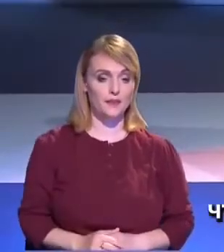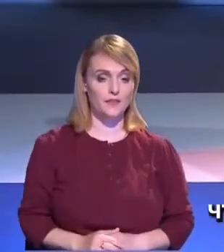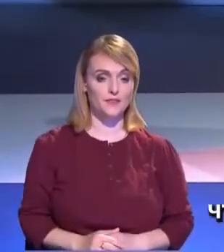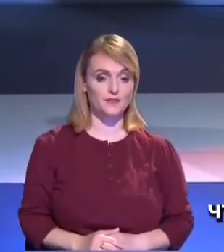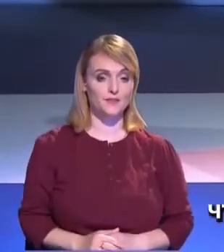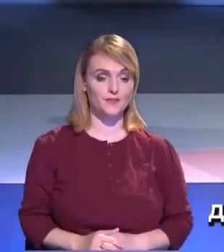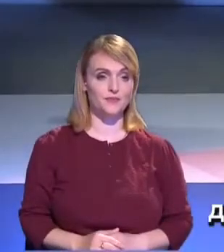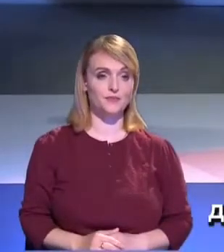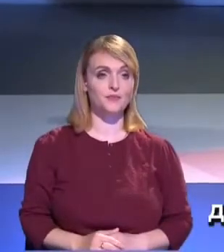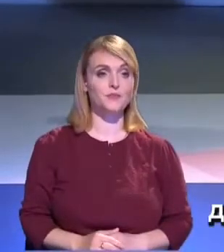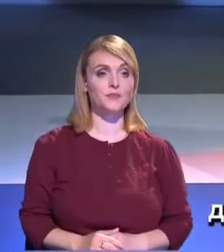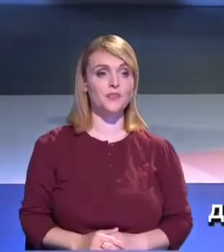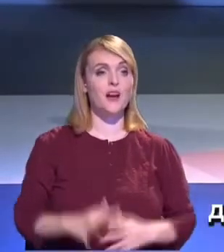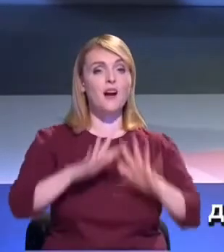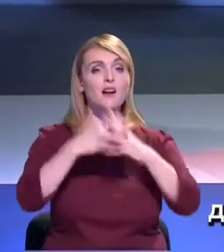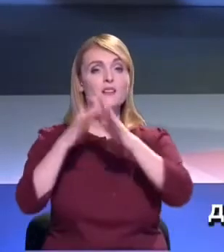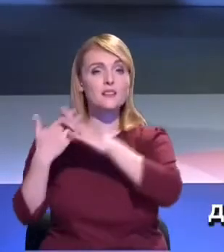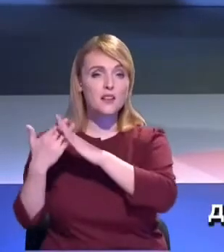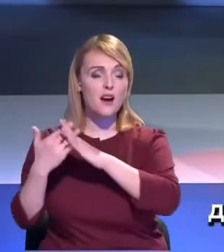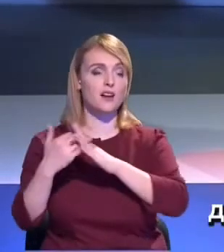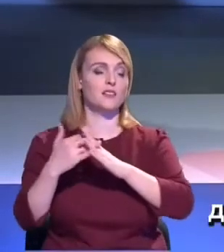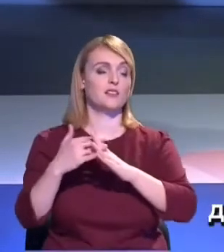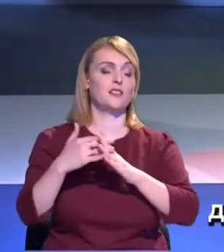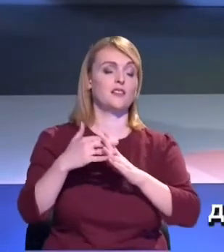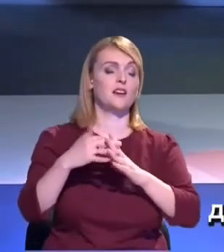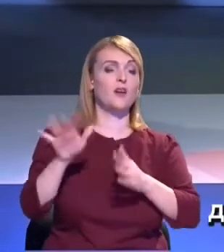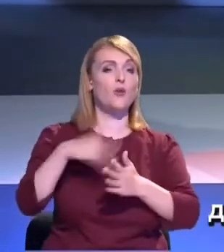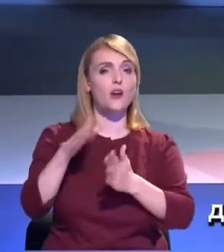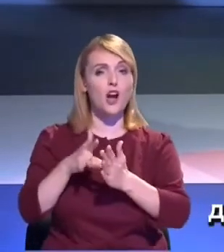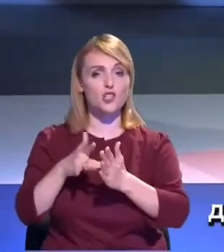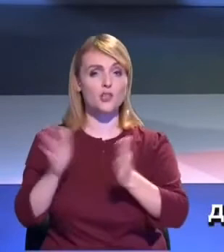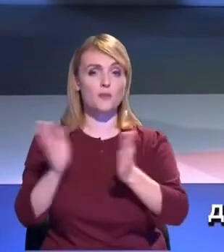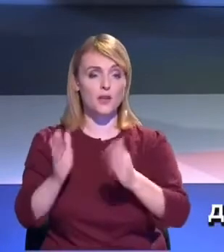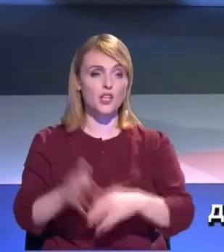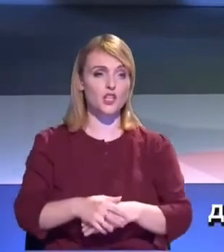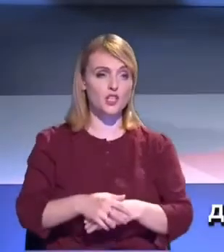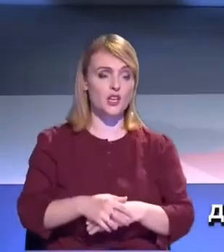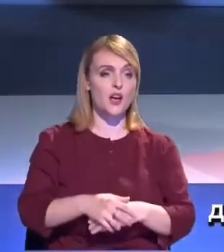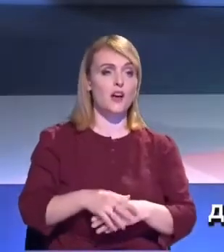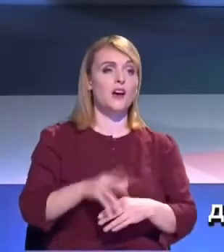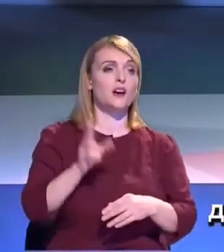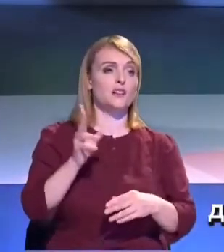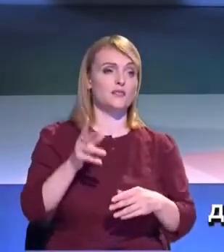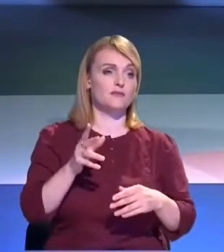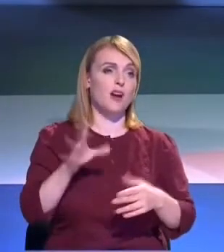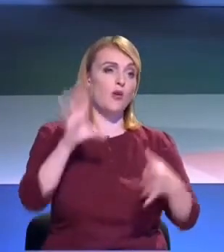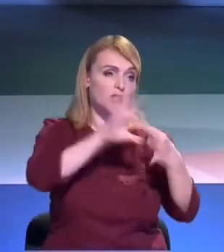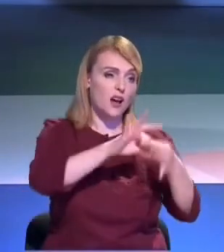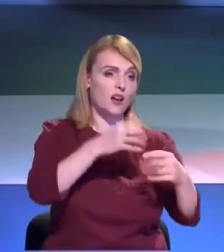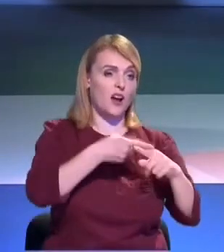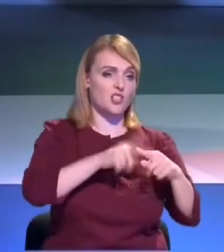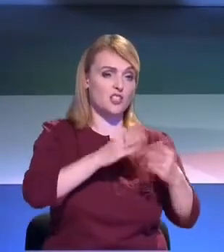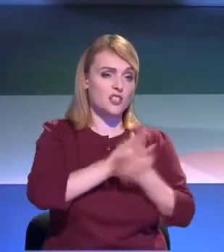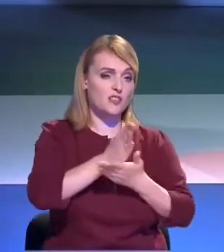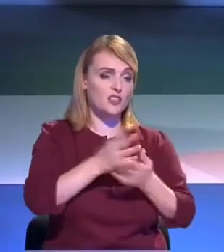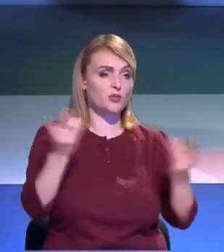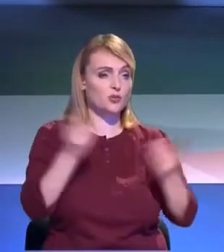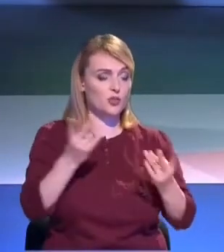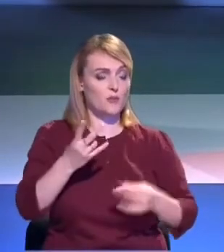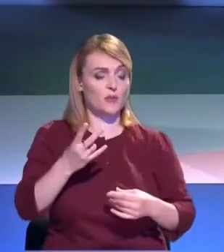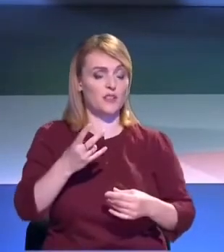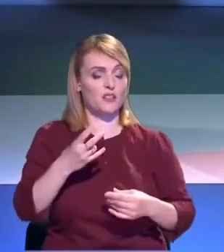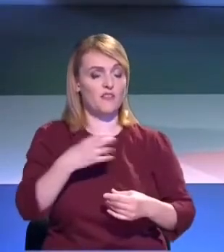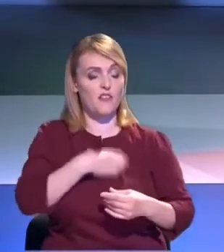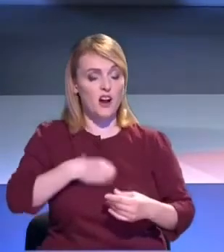sanitație în localitățile cu bugete mici ar trebui să fie o prioritate atât pentru autoritățile publice